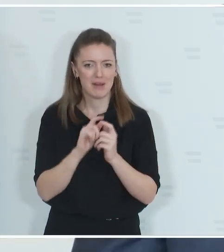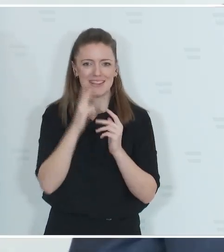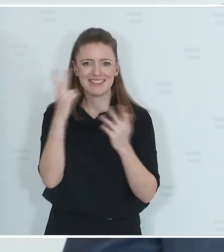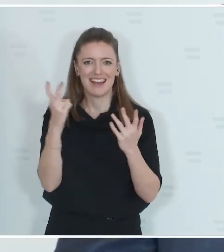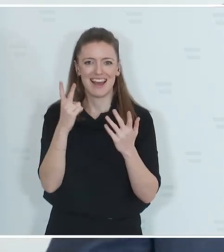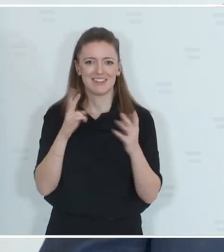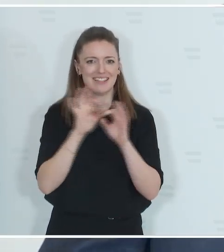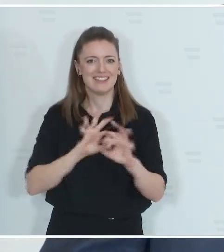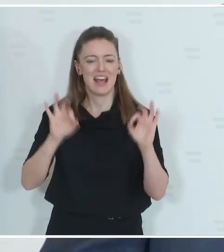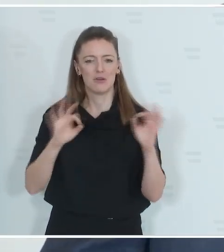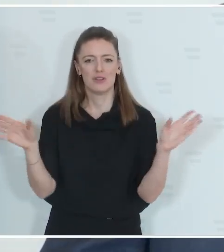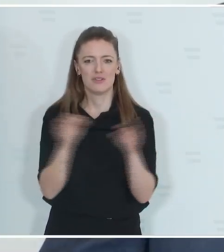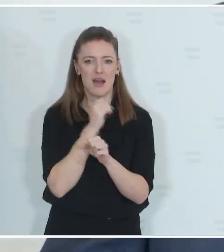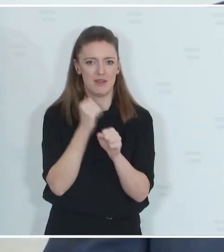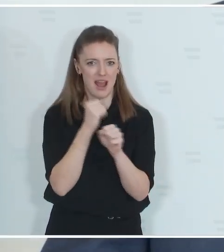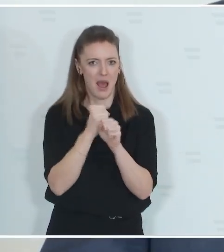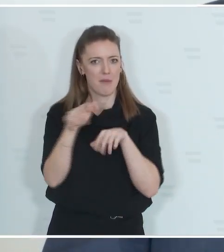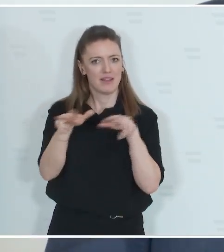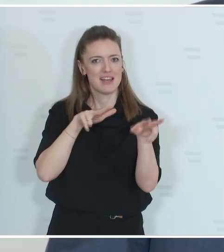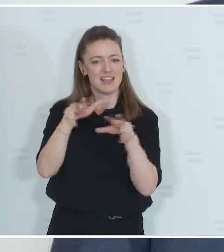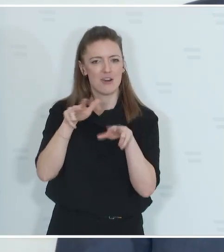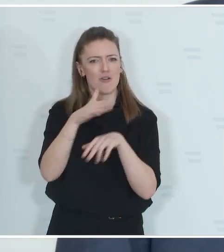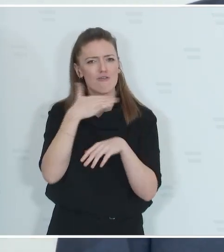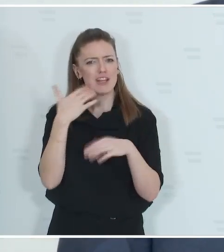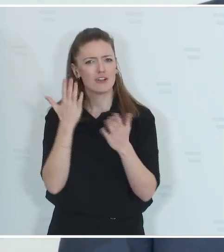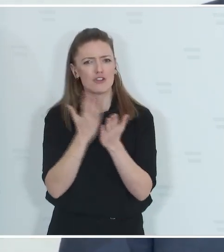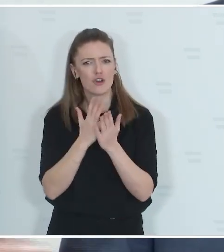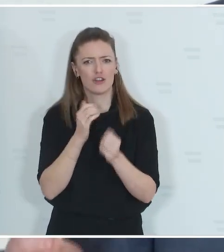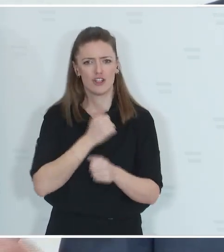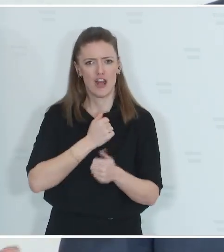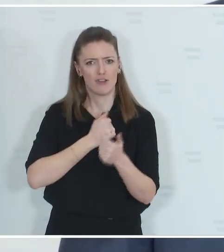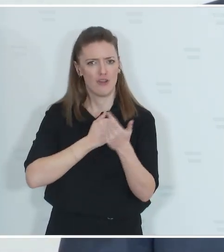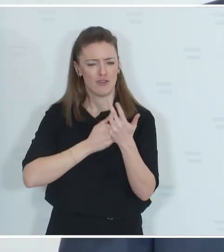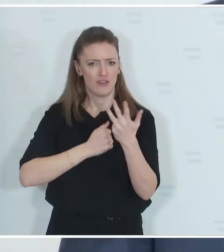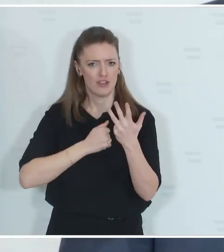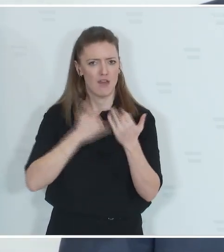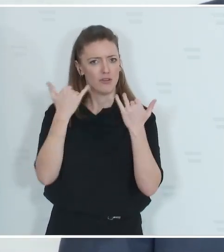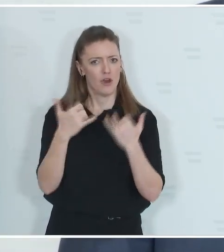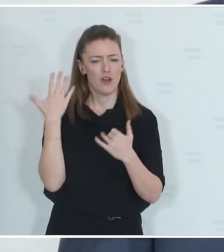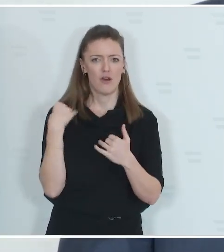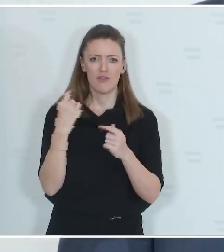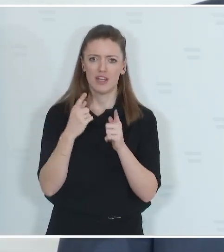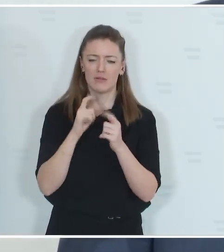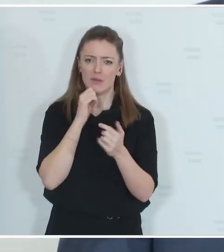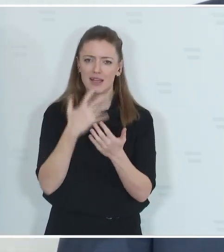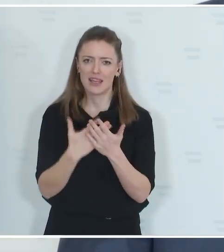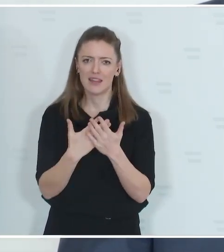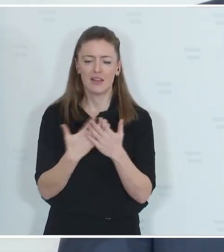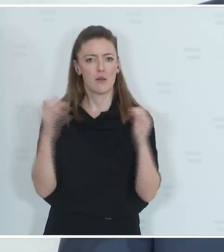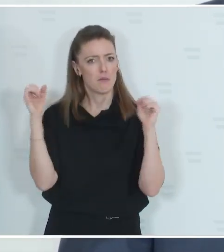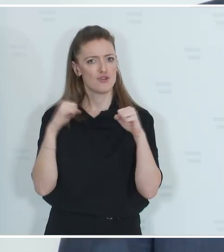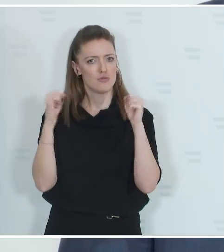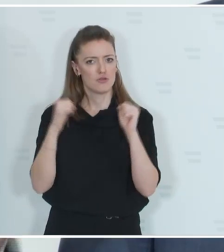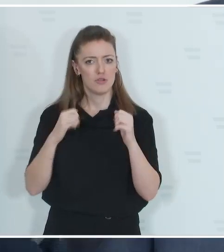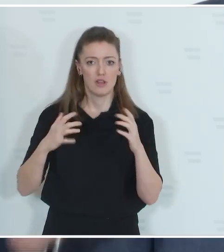die exzellente Zusammenarbeit zwischen uns und der Regierung, wo wir vieles auf den Weg gebracht haben. Auch heute wieder darüber berichtet, welche Beschlüsse wir